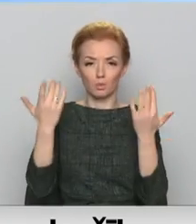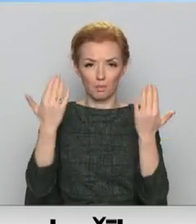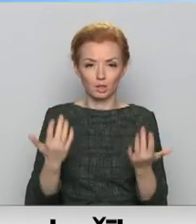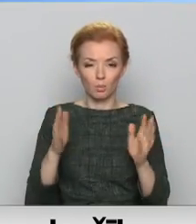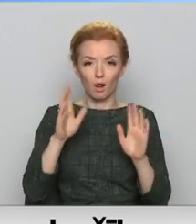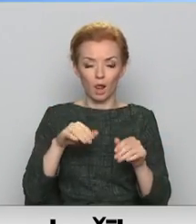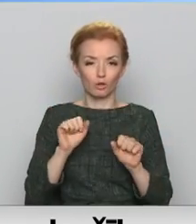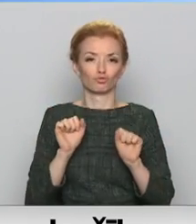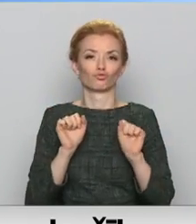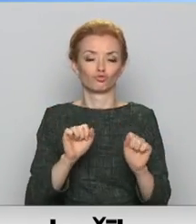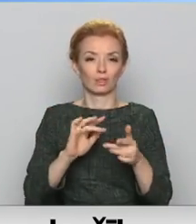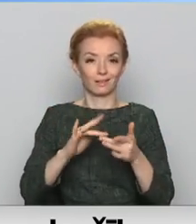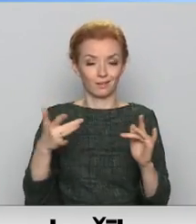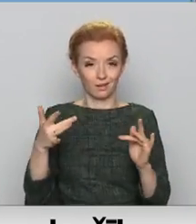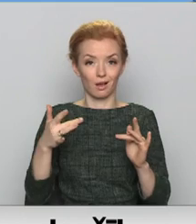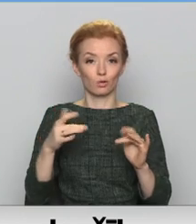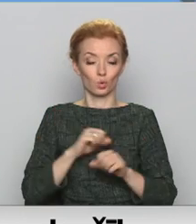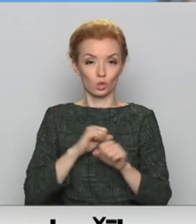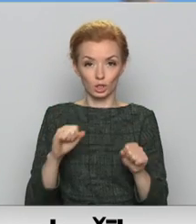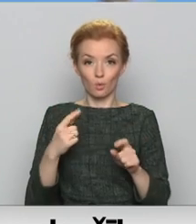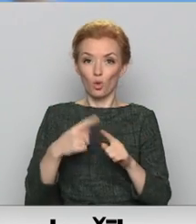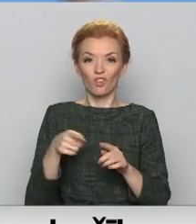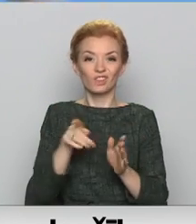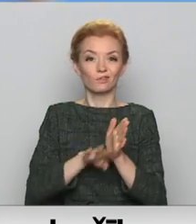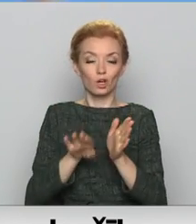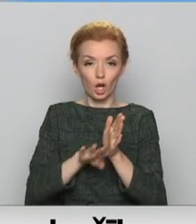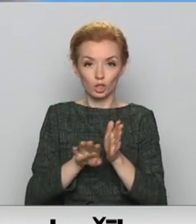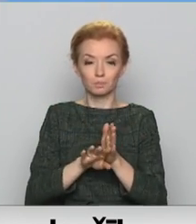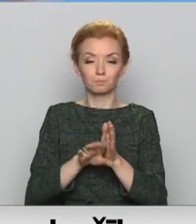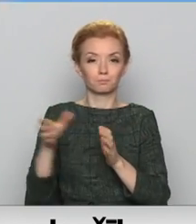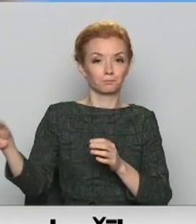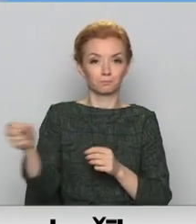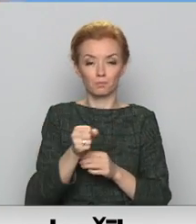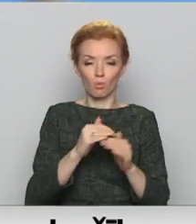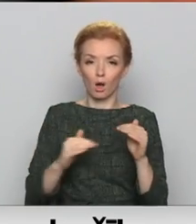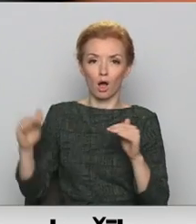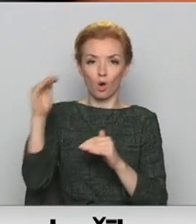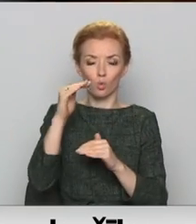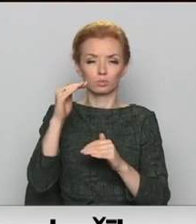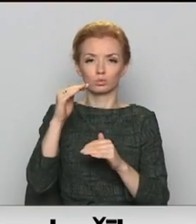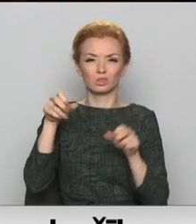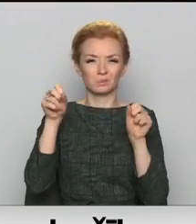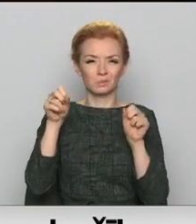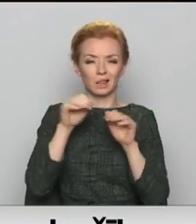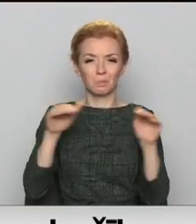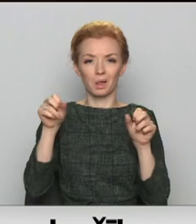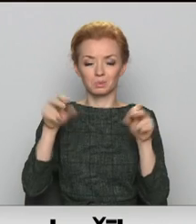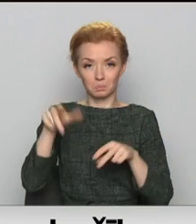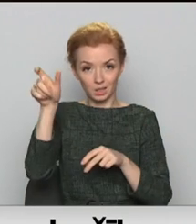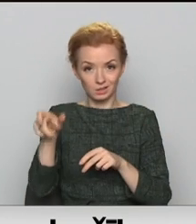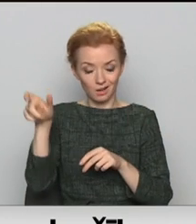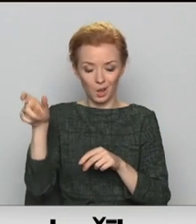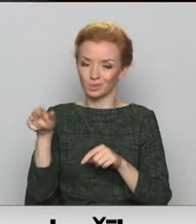kiberdrošības stiprināšanai. Vienkāršākais risinājums – nolgot augstas klases kiberdrošības speciālistus gan tik viegli